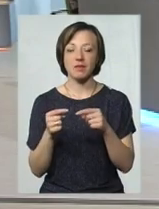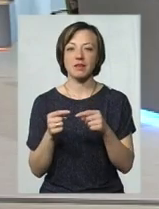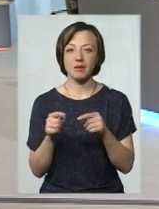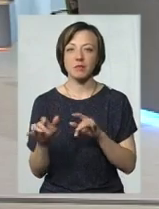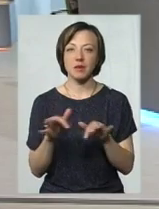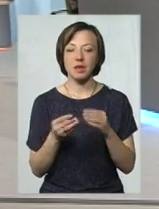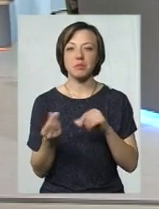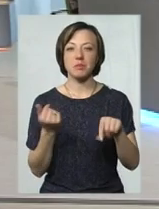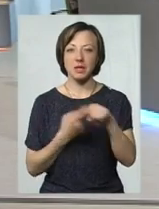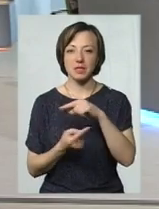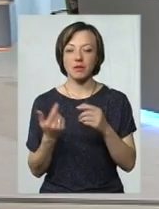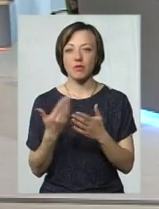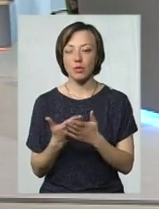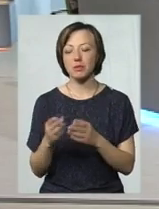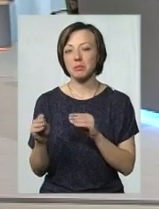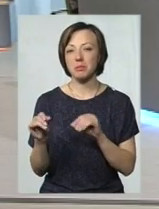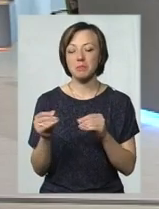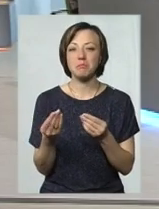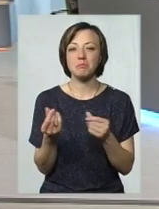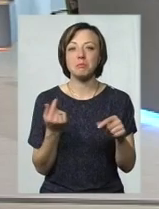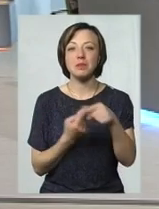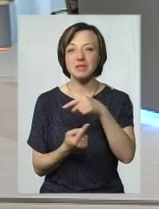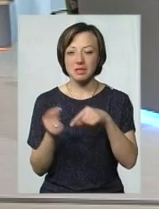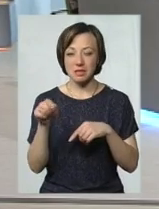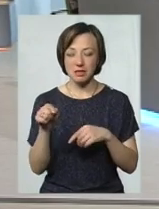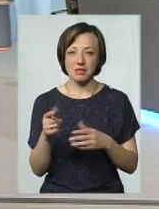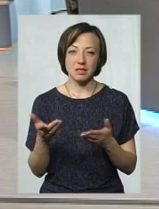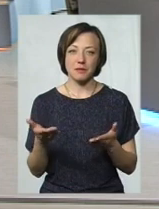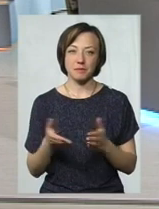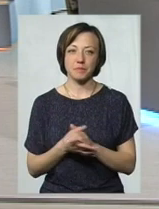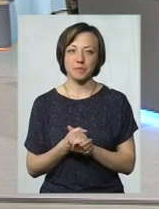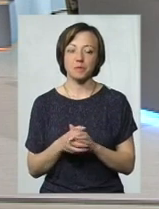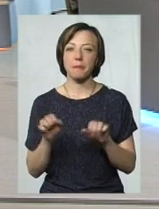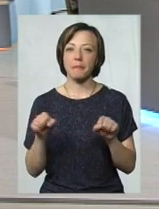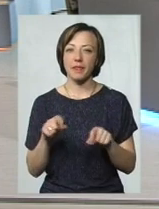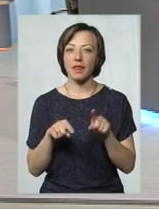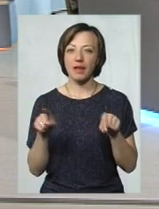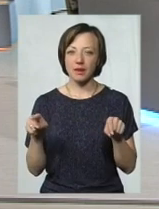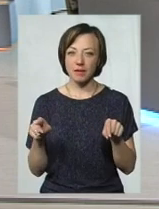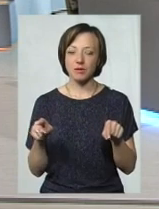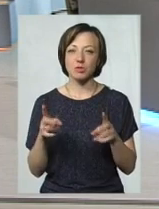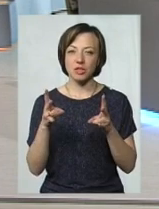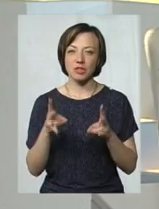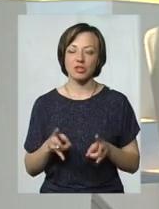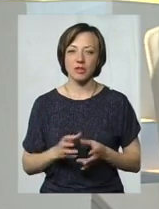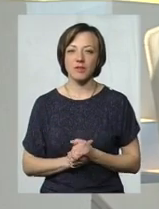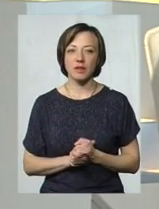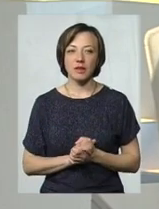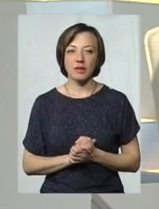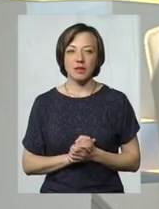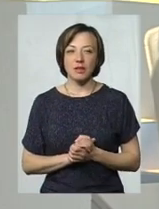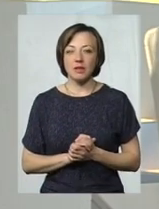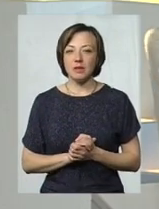Так, так, от бізнес, можливо, деякий бізнес постраждав. Дякую, пані Алло.